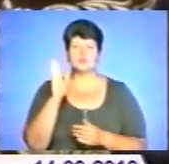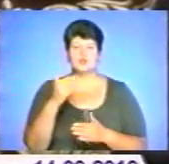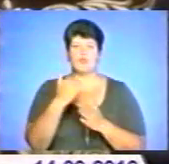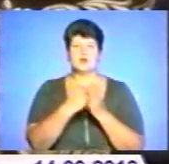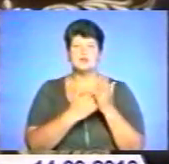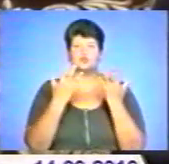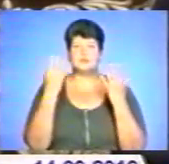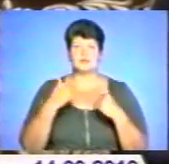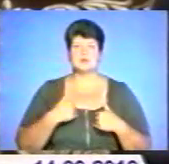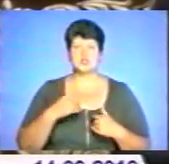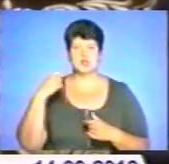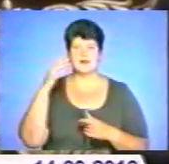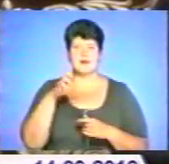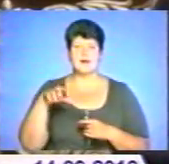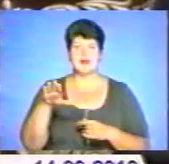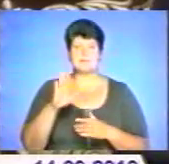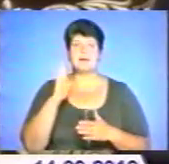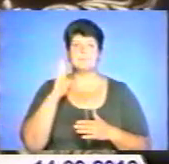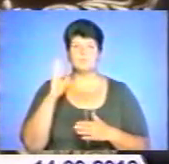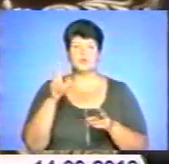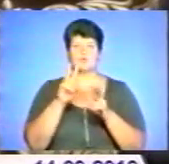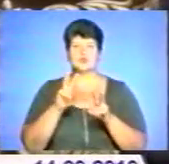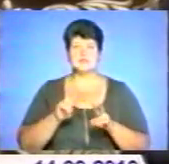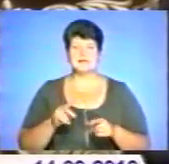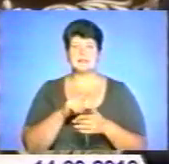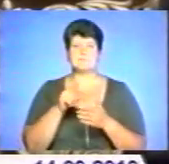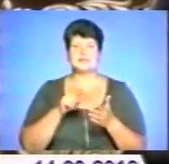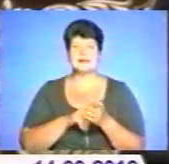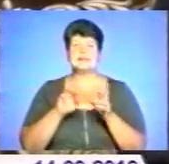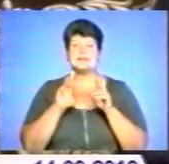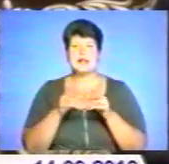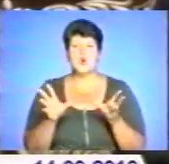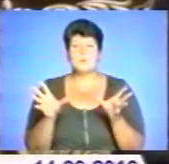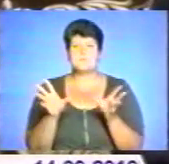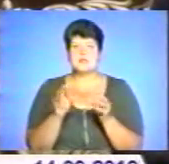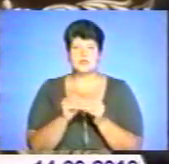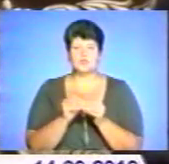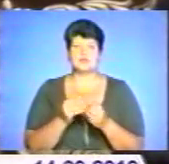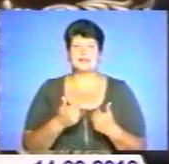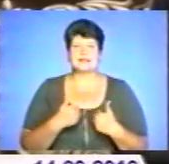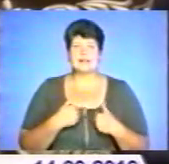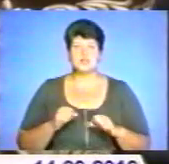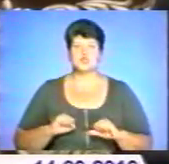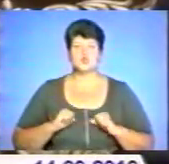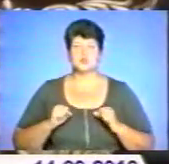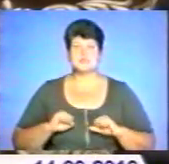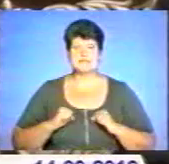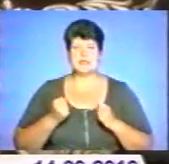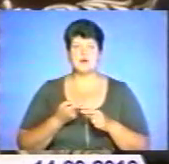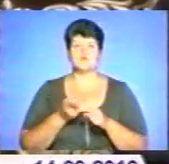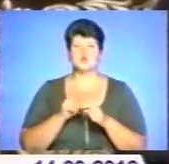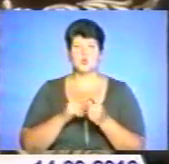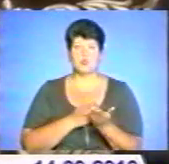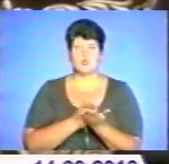денному наших країн. Ми будемо розглядати питання, як об'єднувати наші зусилля в цьому